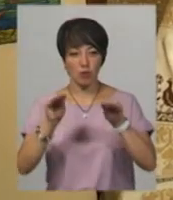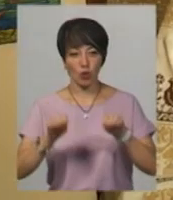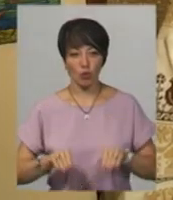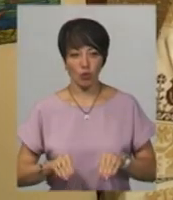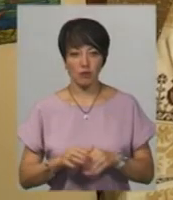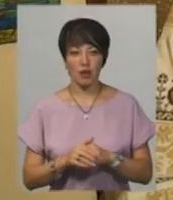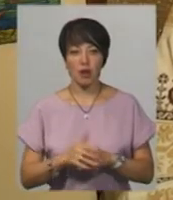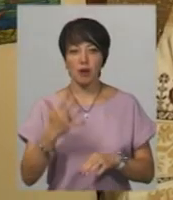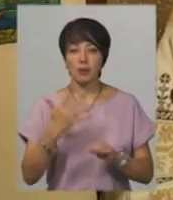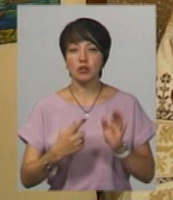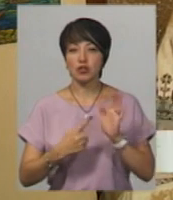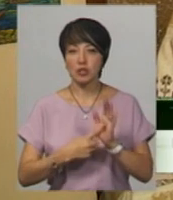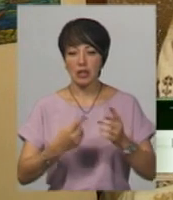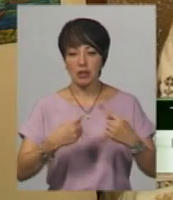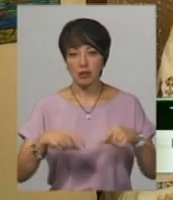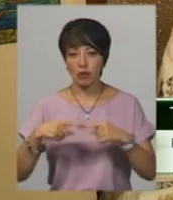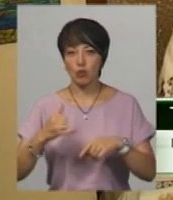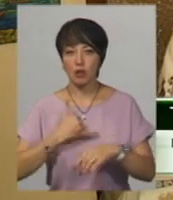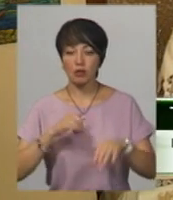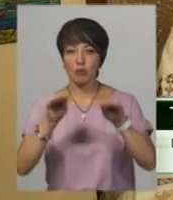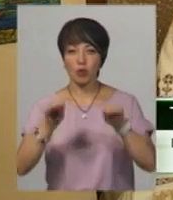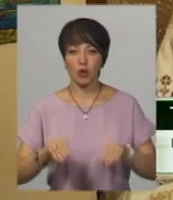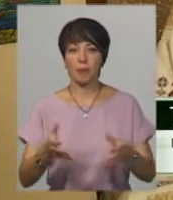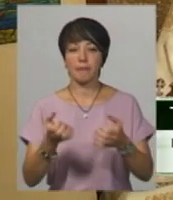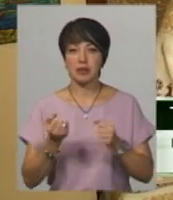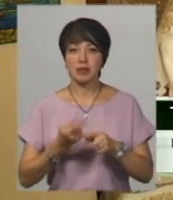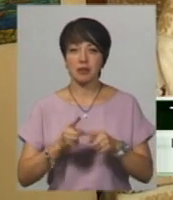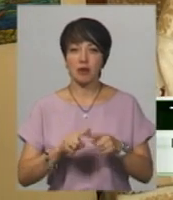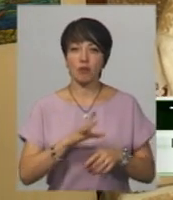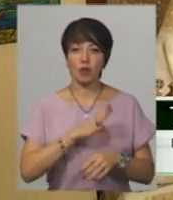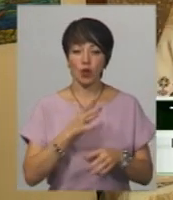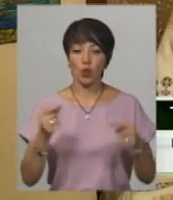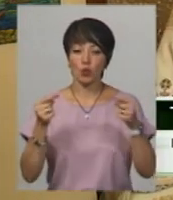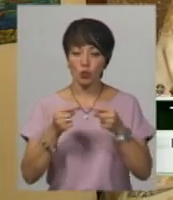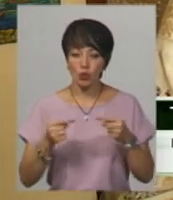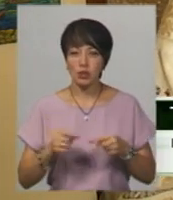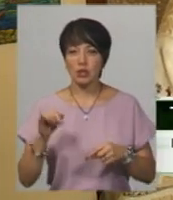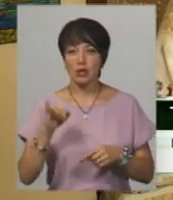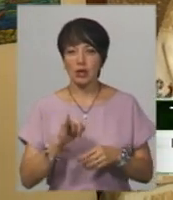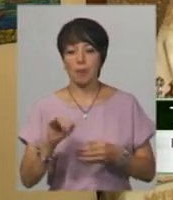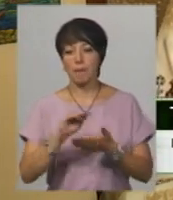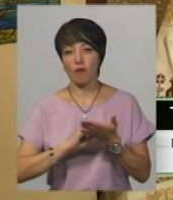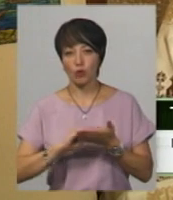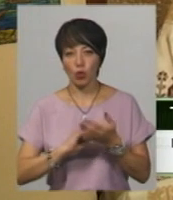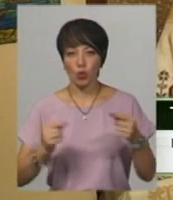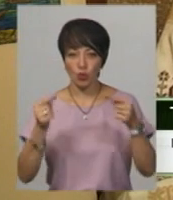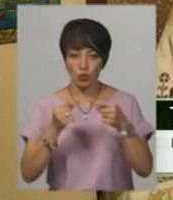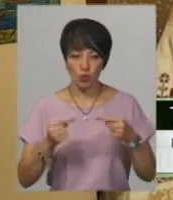По 56 дільницям у нас протоколи прийняті. Це вже були і уточнені, і переуточнені.